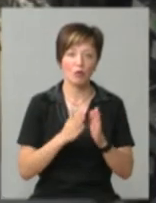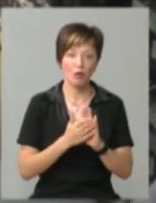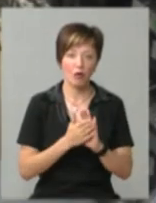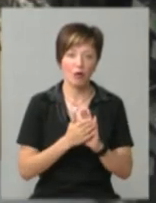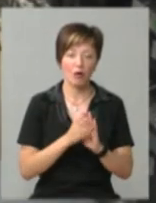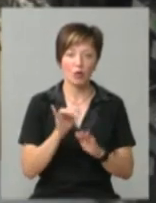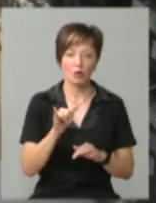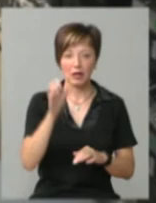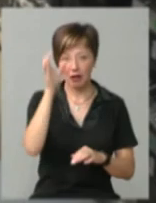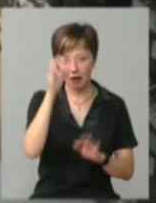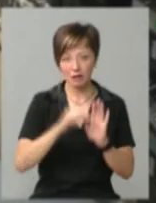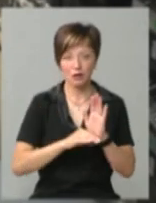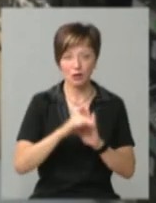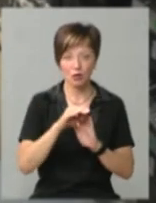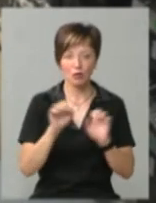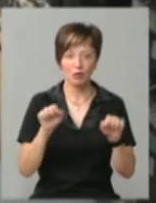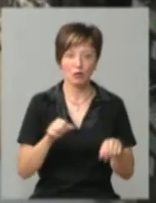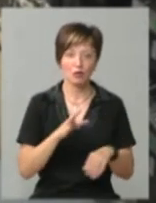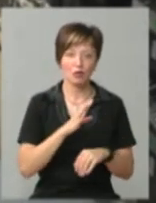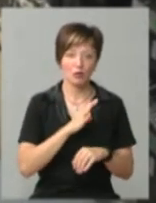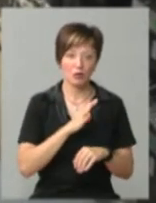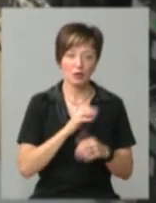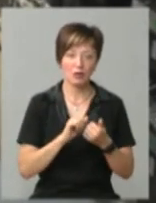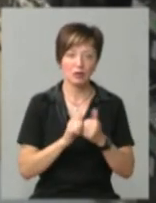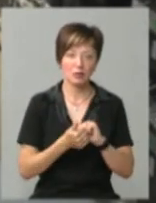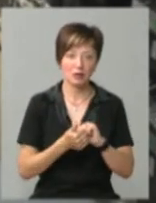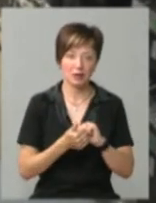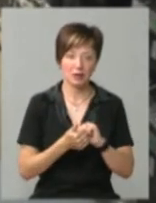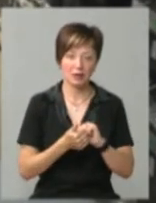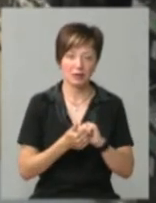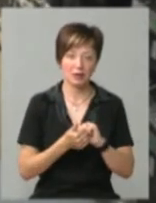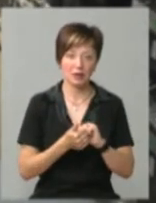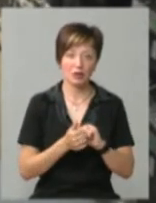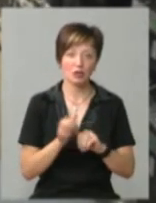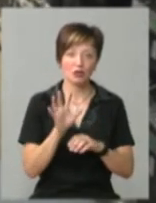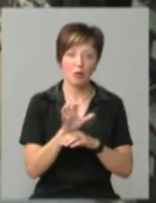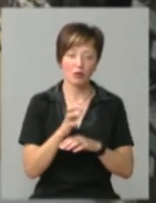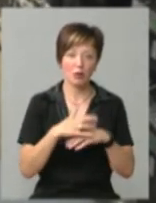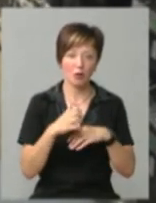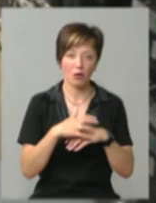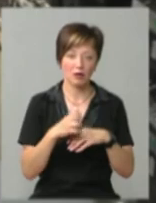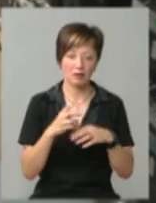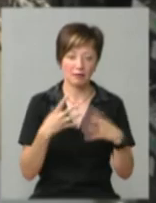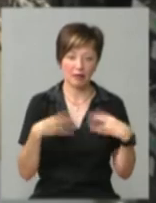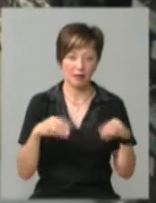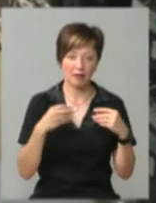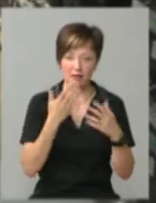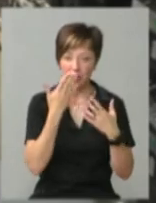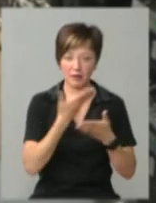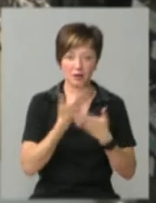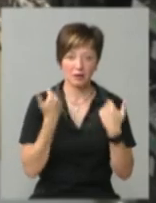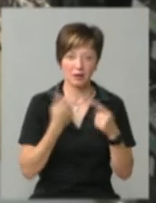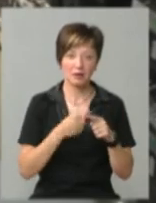інтелект, високий інтелект, вони можуть замінити і собачку, і котика, вони не линяють, не виділяють запаха,